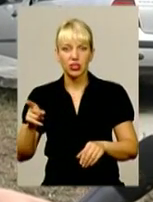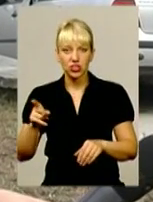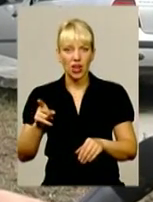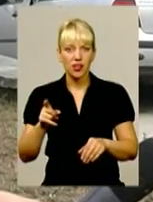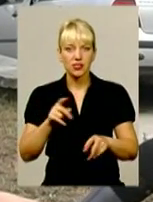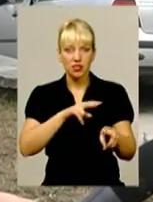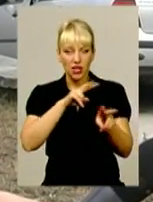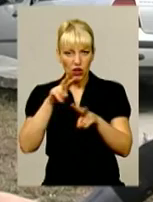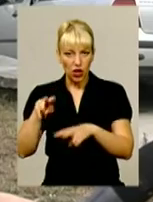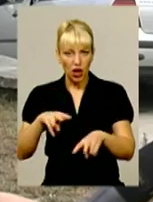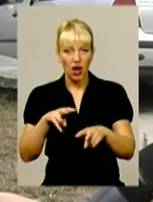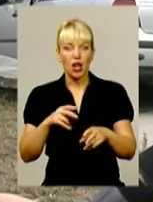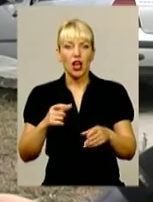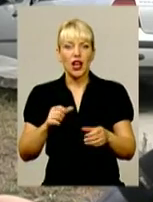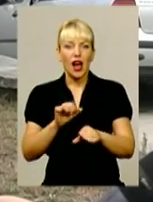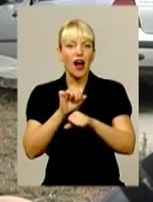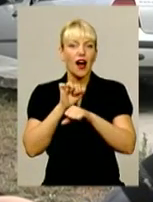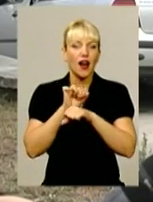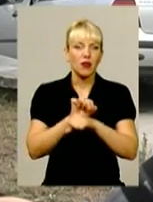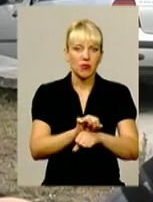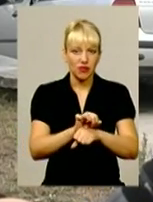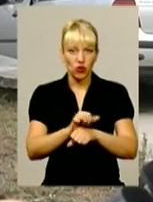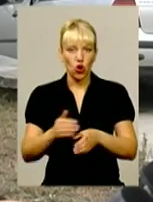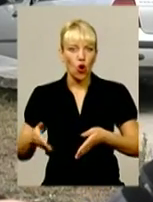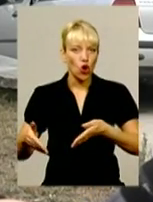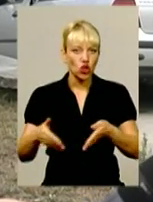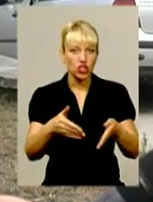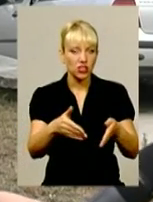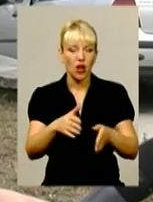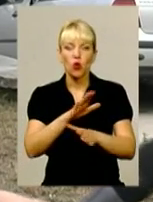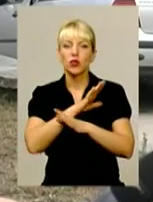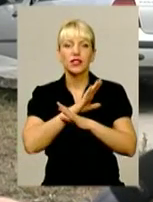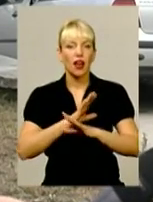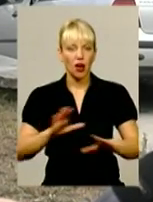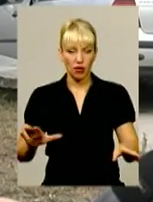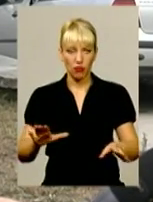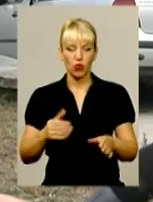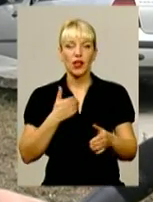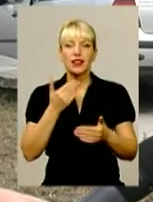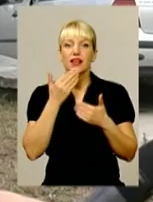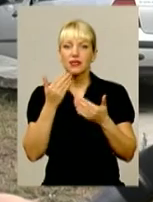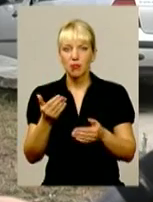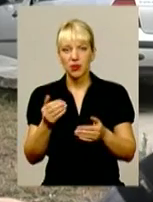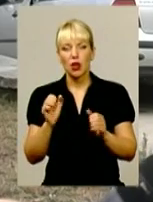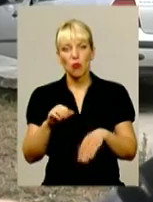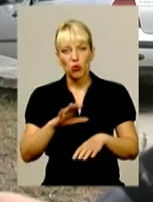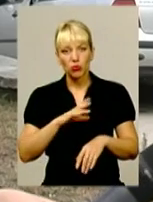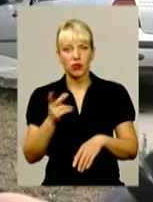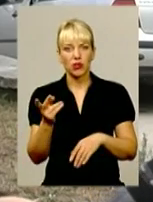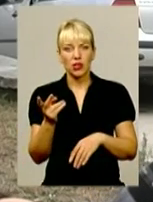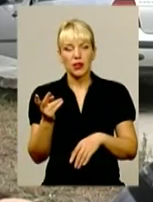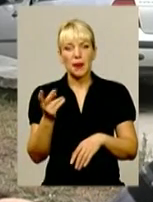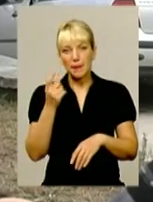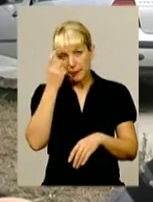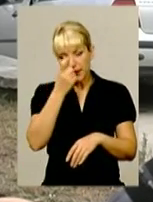виявлено не було. На запитання, чи перебував хтось з учасників дорожньо-транспортної пригоди в стані алкогольного сп'яніння, на